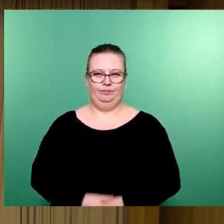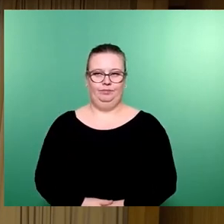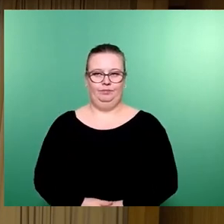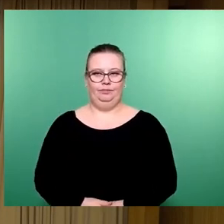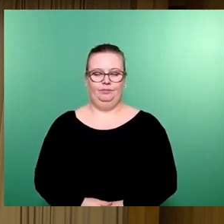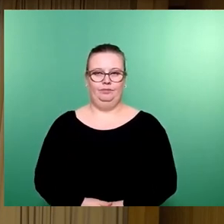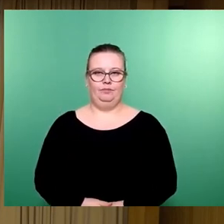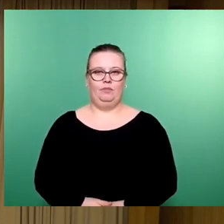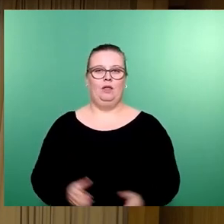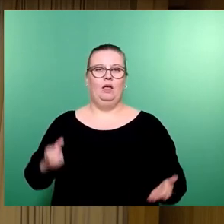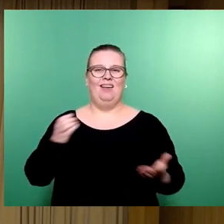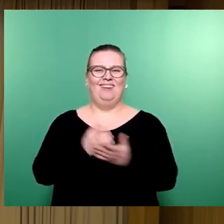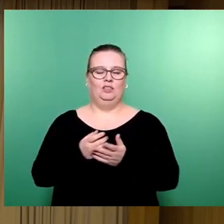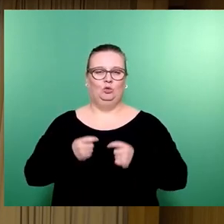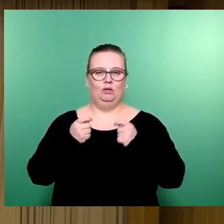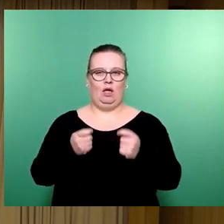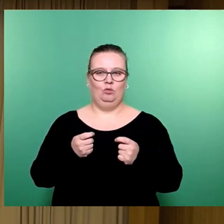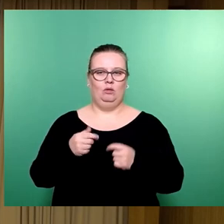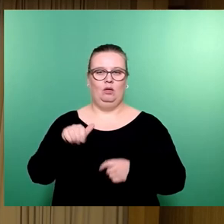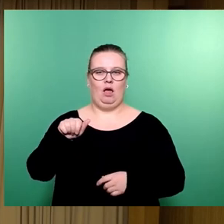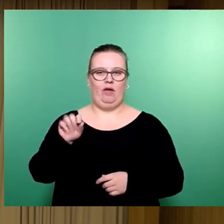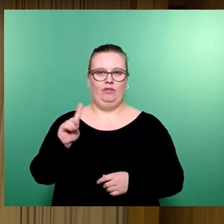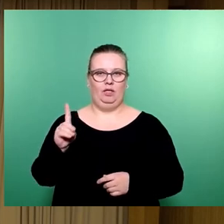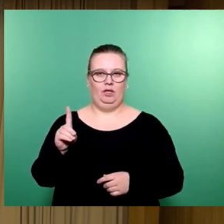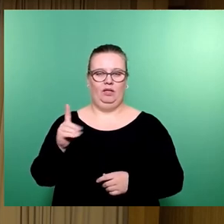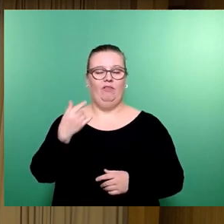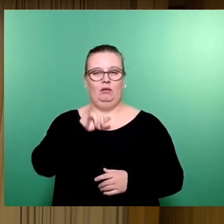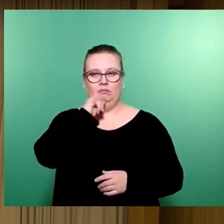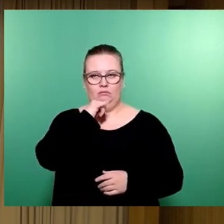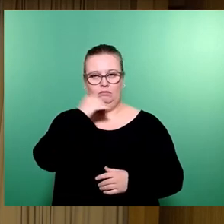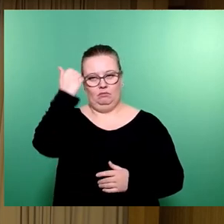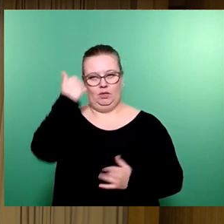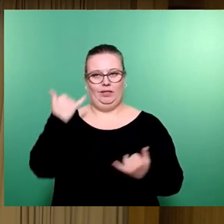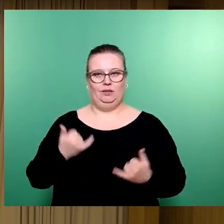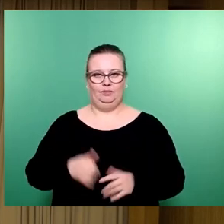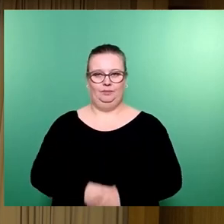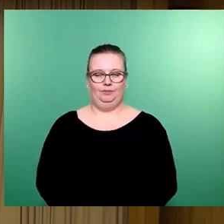Ersetzungsantrag AfD. Wer dem zustimmen möchte, der ist jetzt an der Reihe.